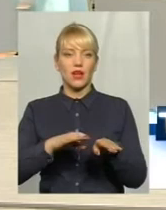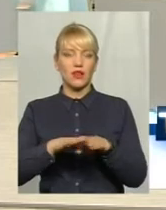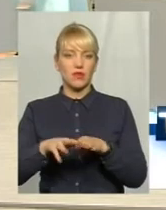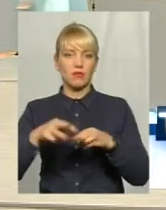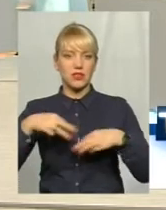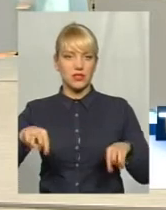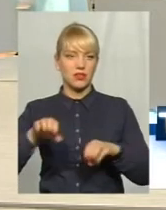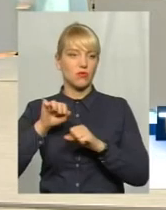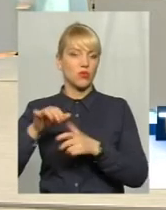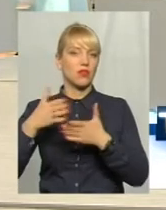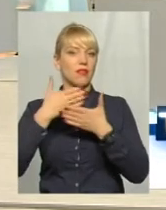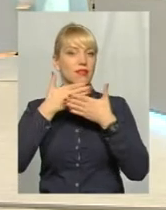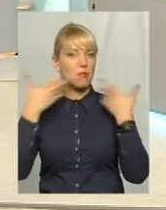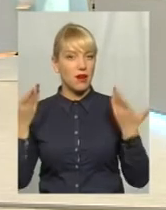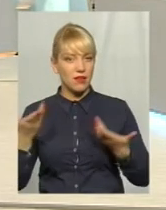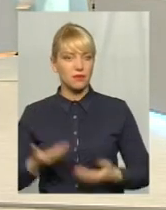оборони немає.